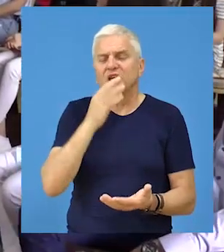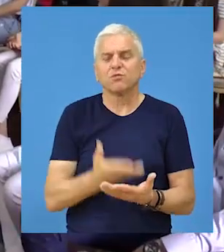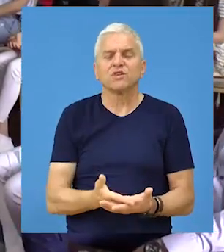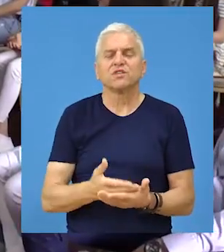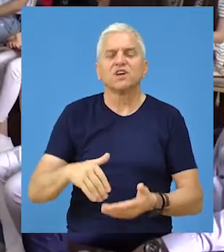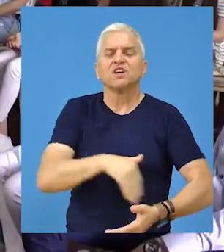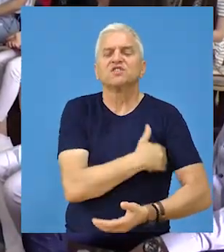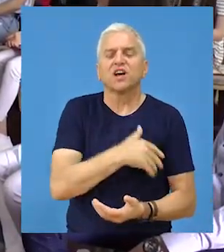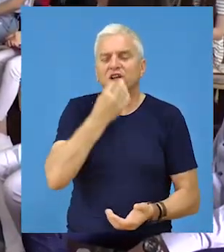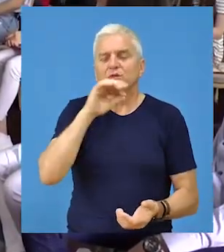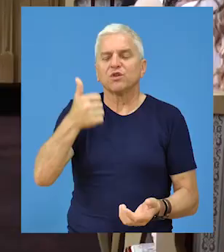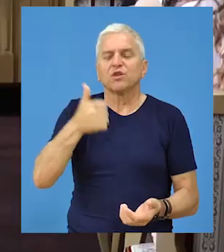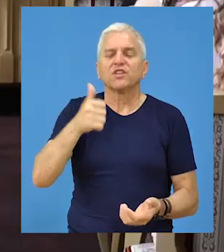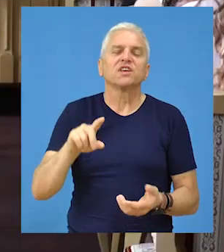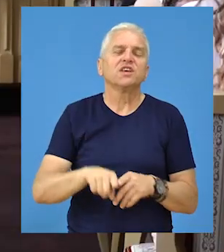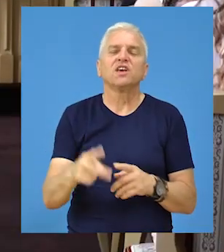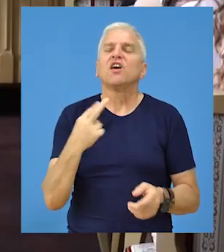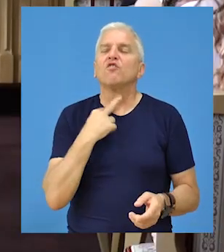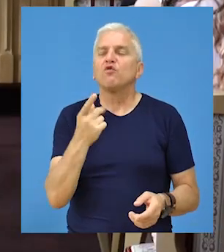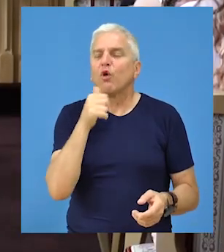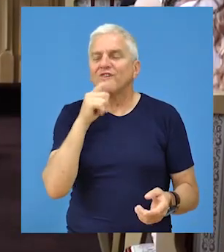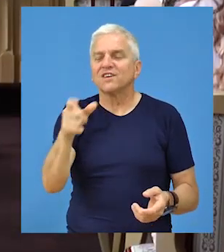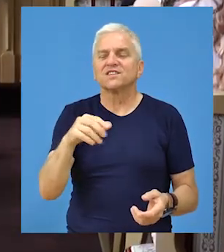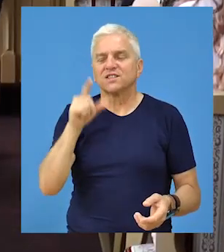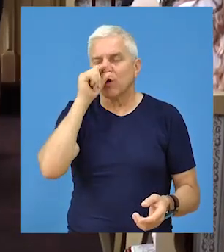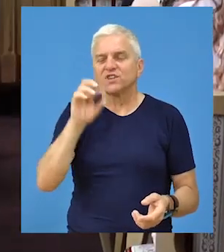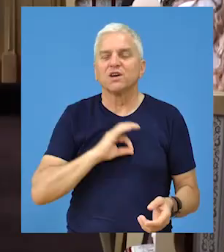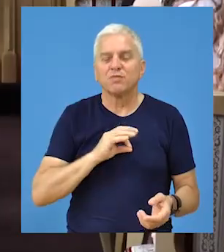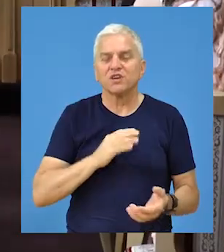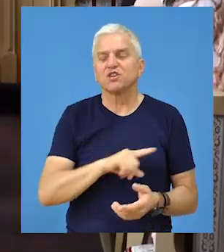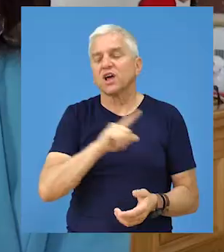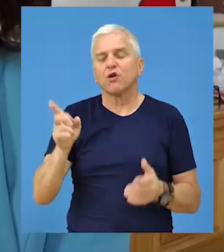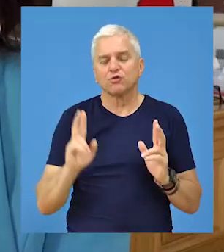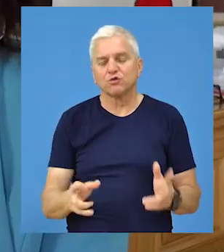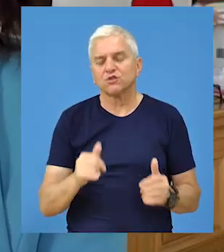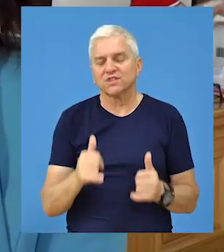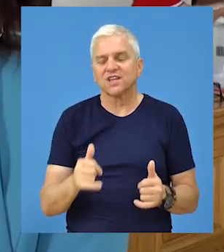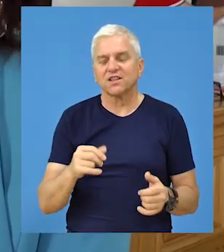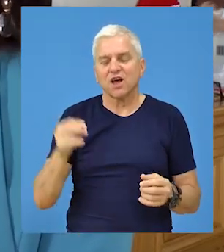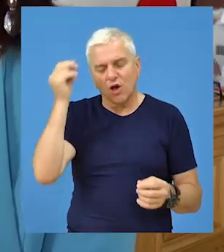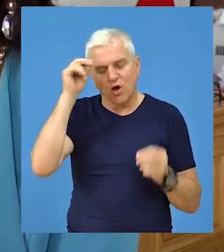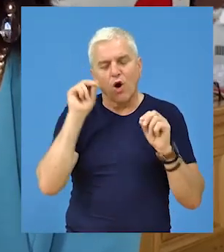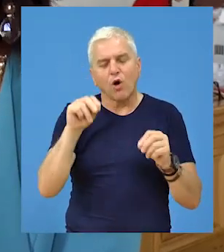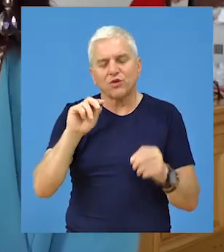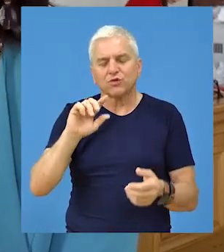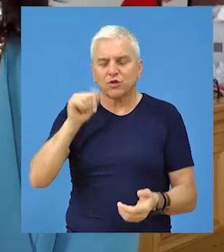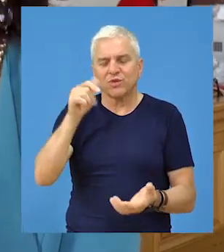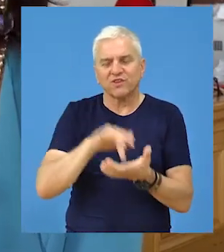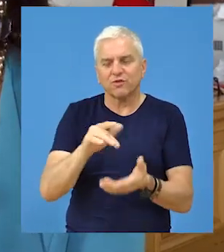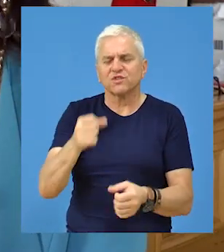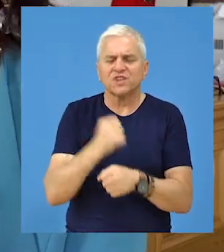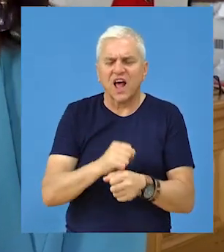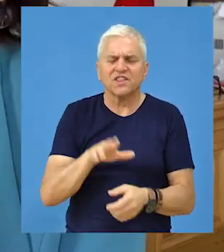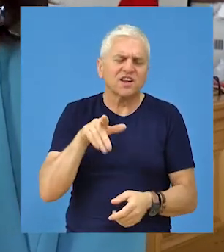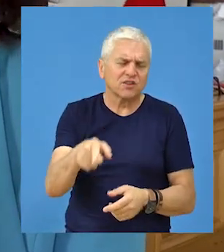džake generacije i Vukovce. Opština Bečaj kao i do sada obrazovanje stavlja kao svoj prioritet.